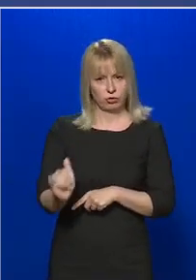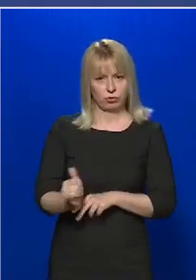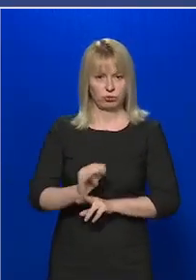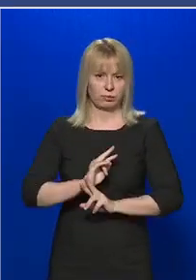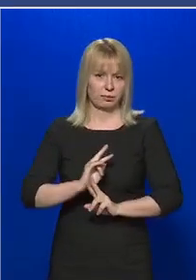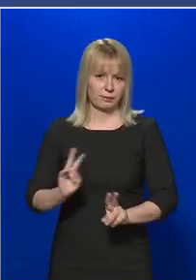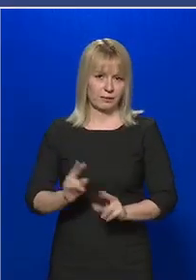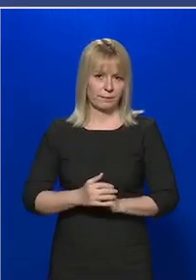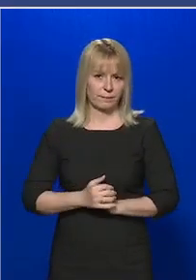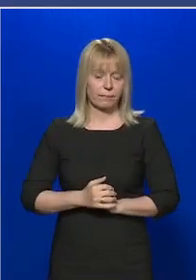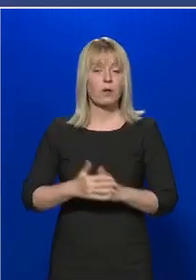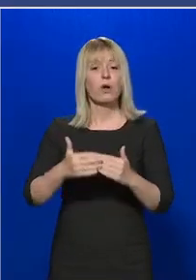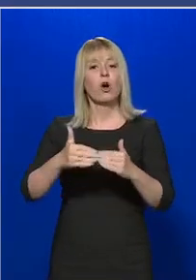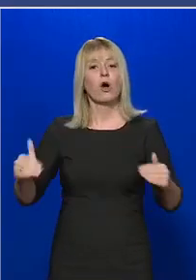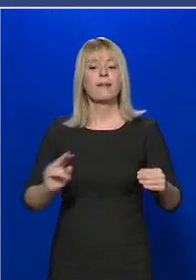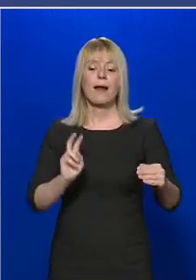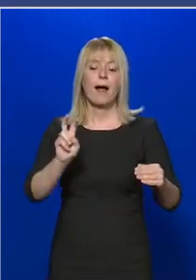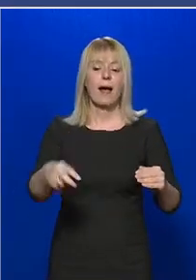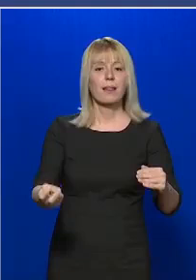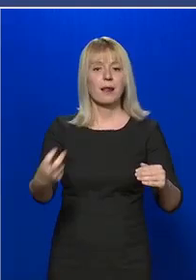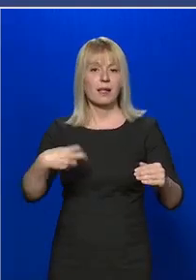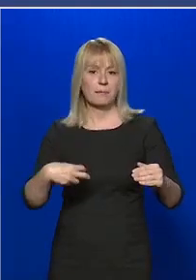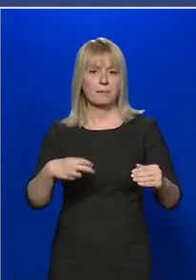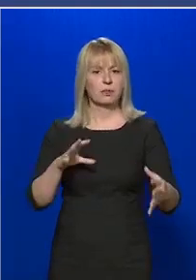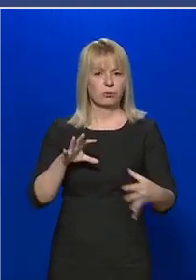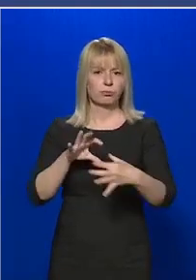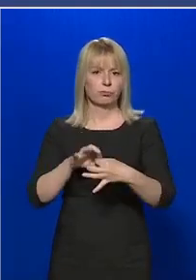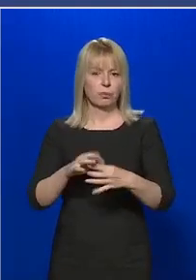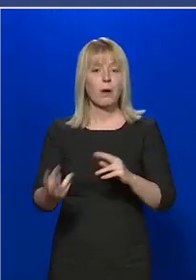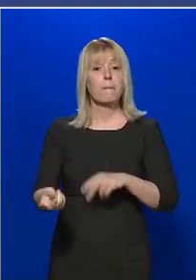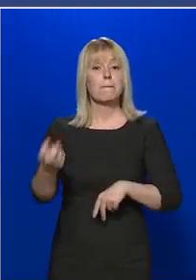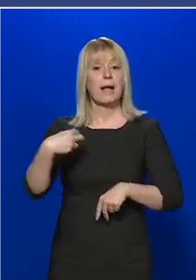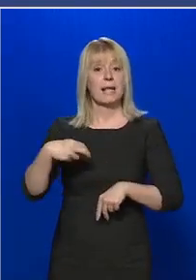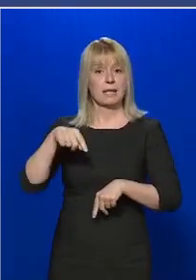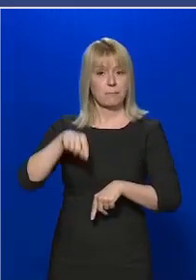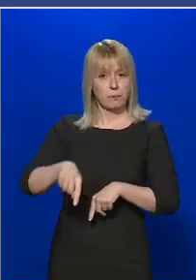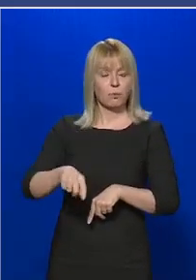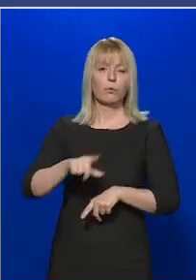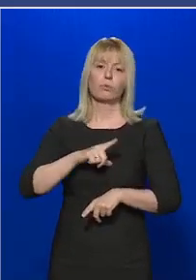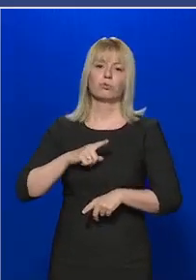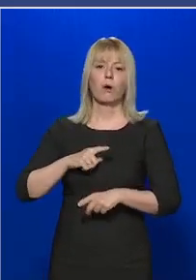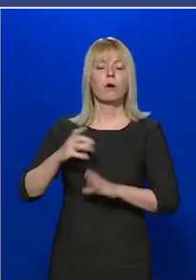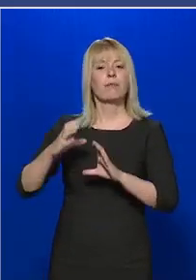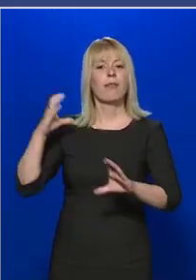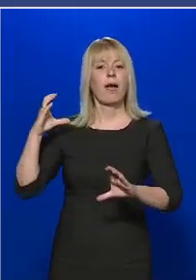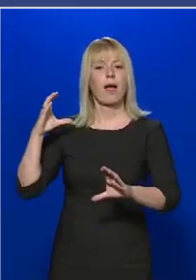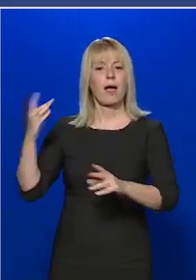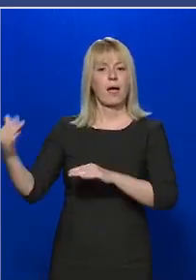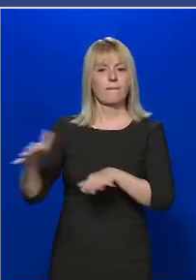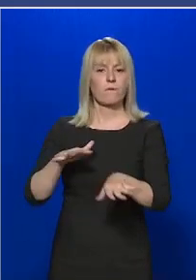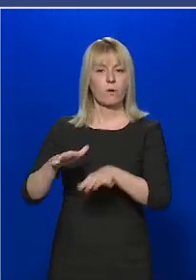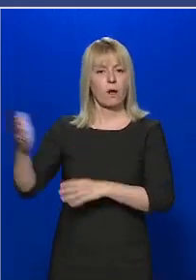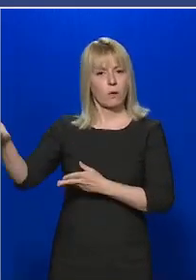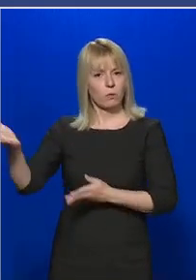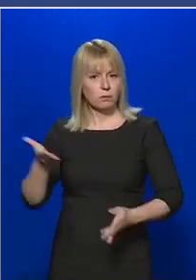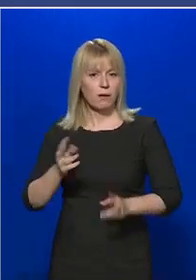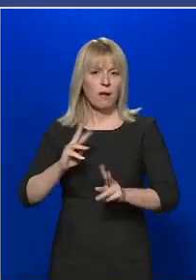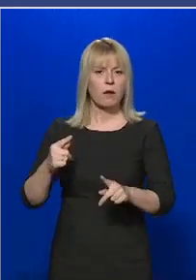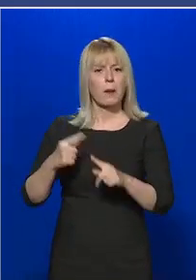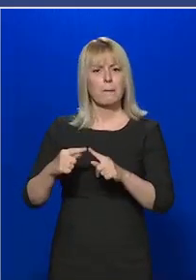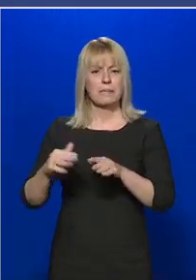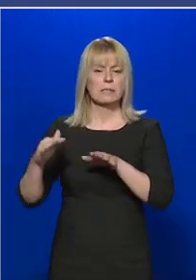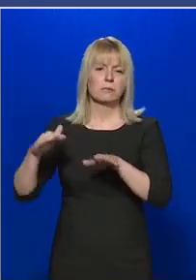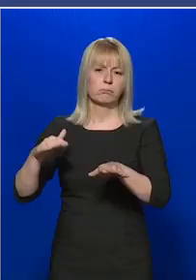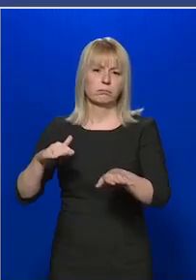A határájtlépéssel összefüggésben belépő oldalon kizárólag a teherforgalom vonatkozásában van kisebb